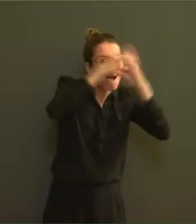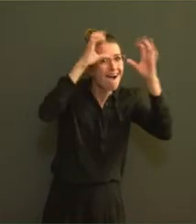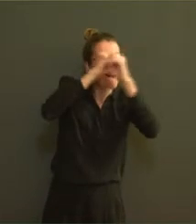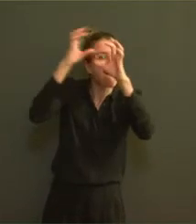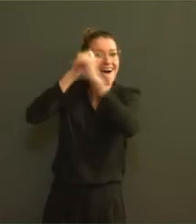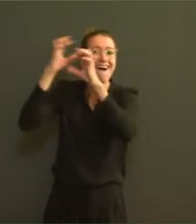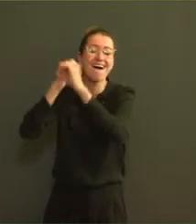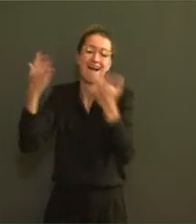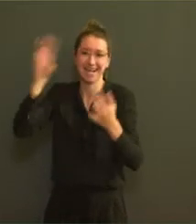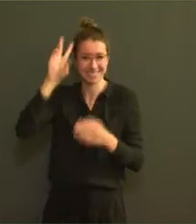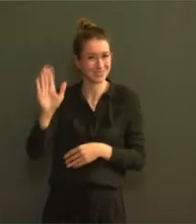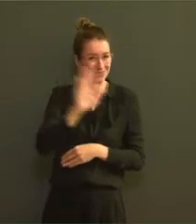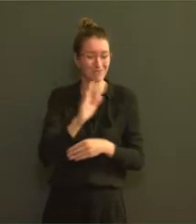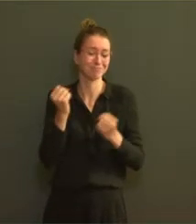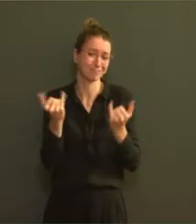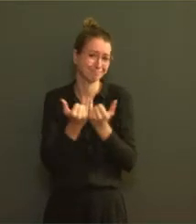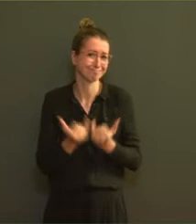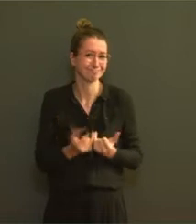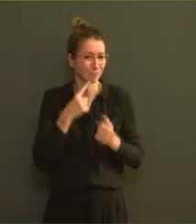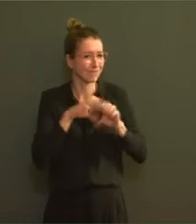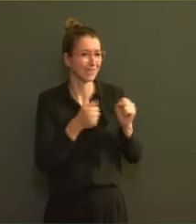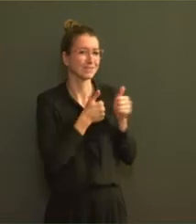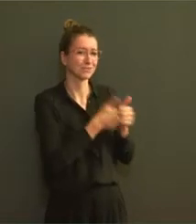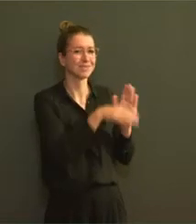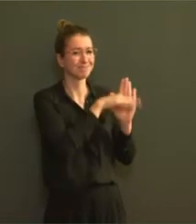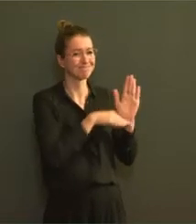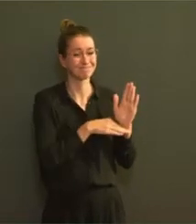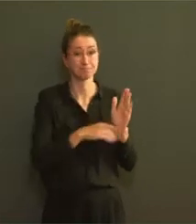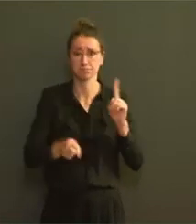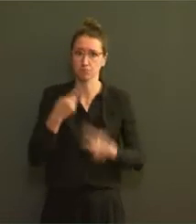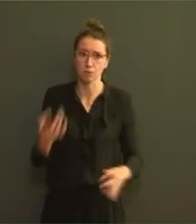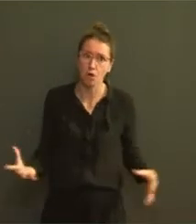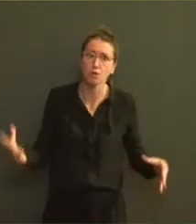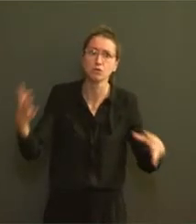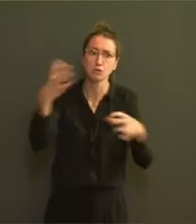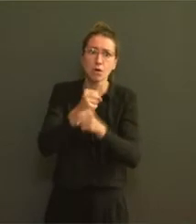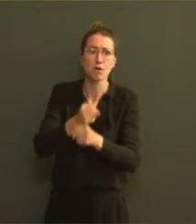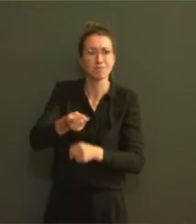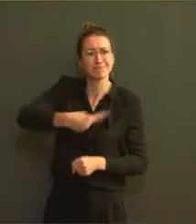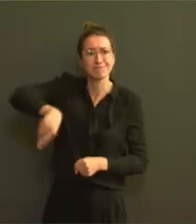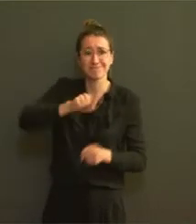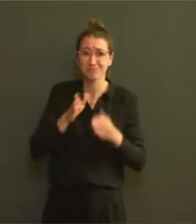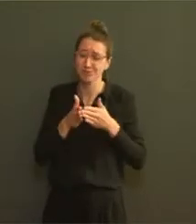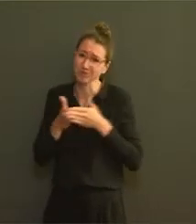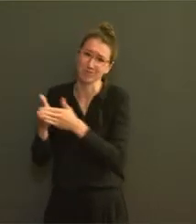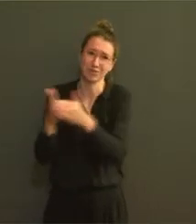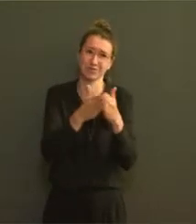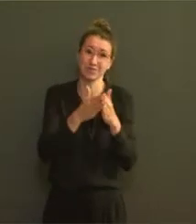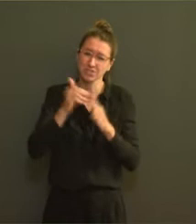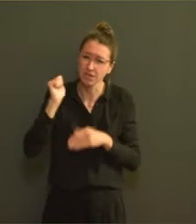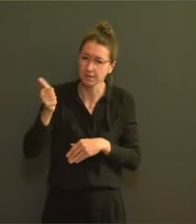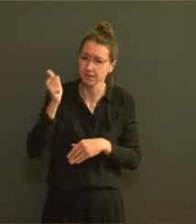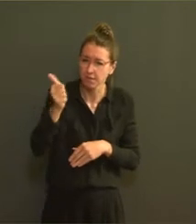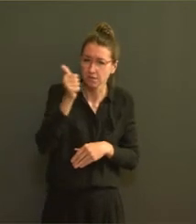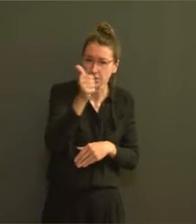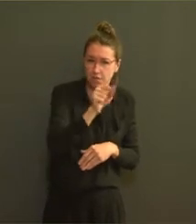Parce que nous devons y parvenir ensemble, nous vous invitons, chacun d'entre vous, individuellement, à réfléchir. À réfléchir à